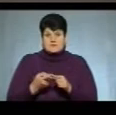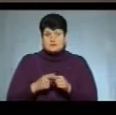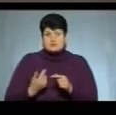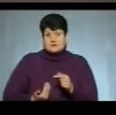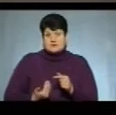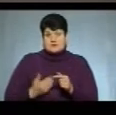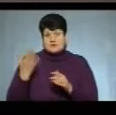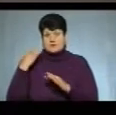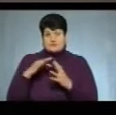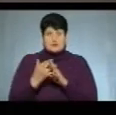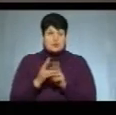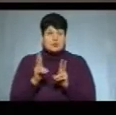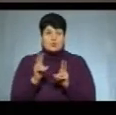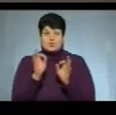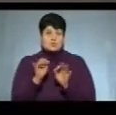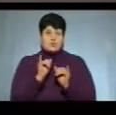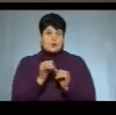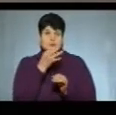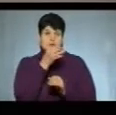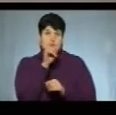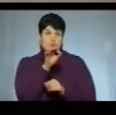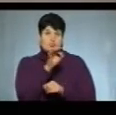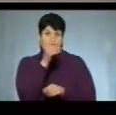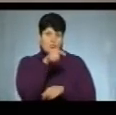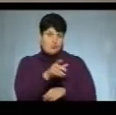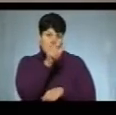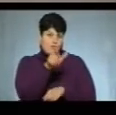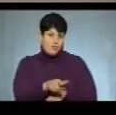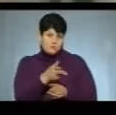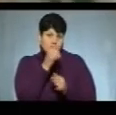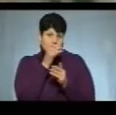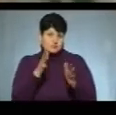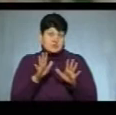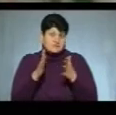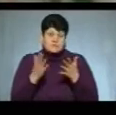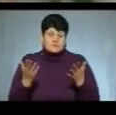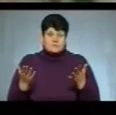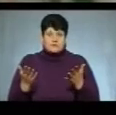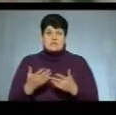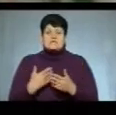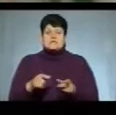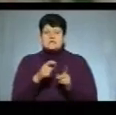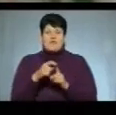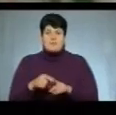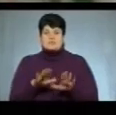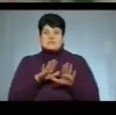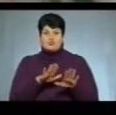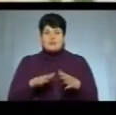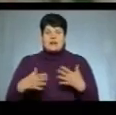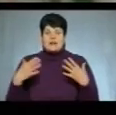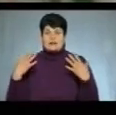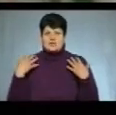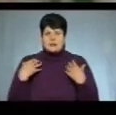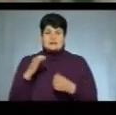Ніхто нічого погано не може про нього сказати. Просто такий стався випадок». За словами заступника начальника Нацполіції області